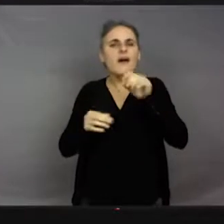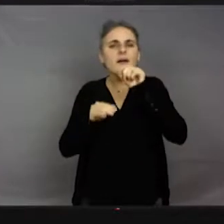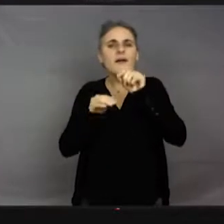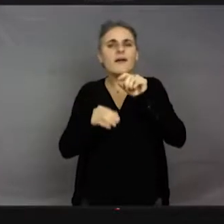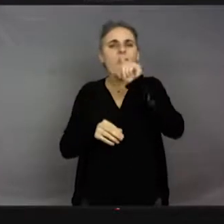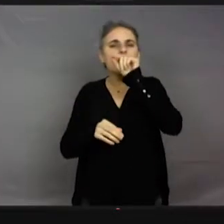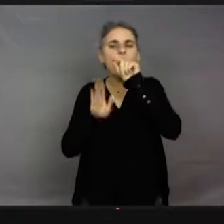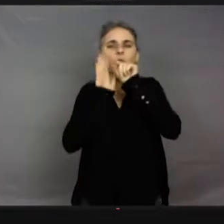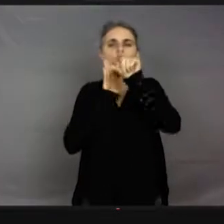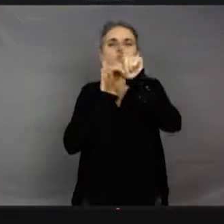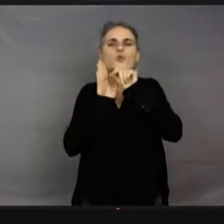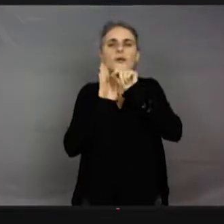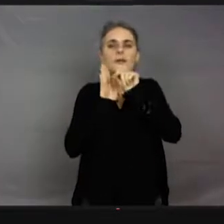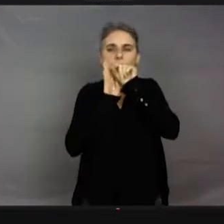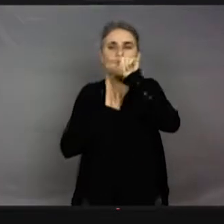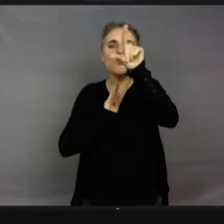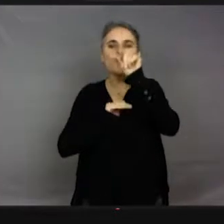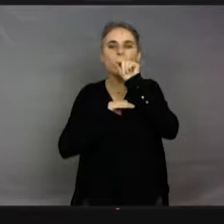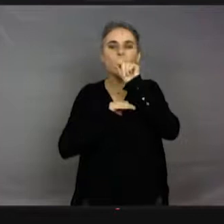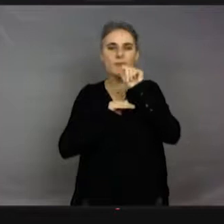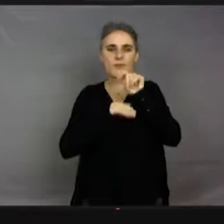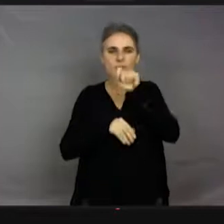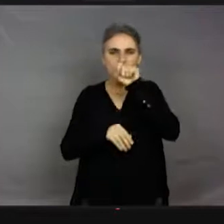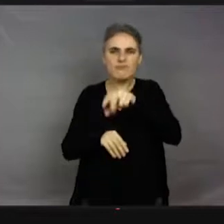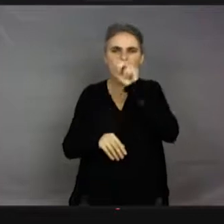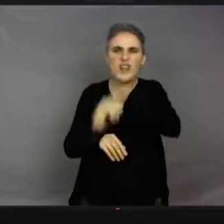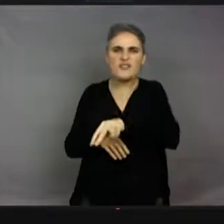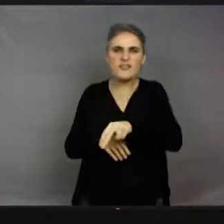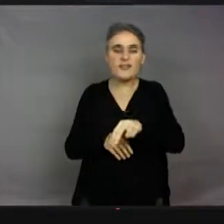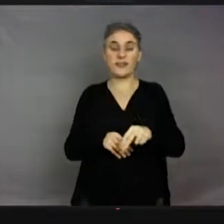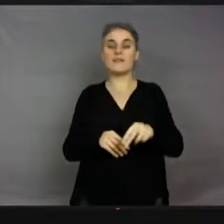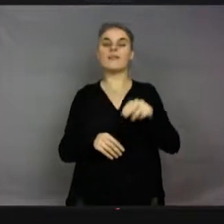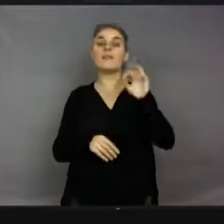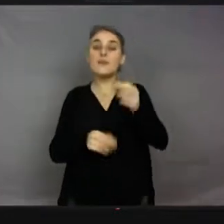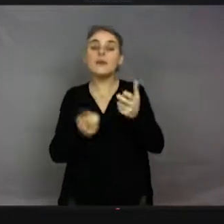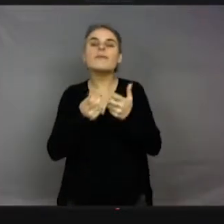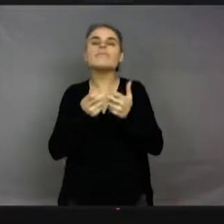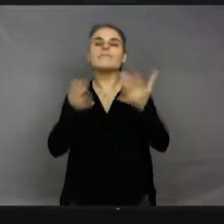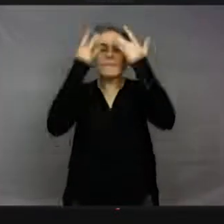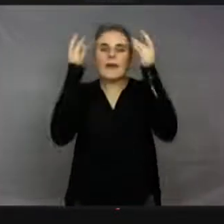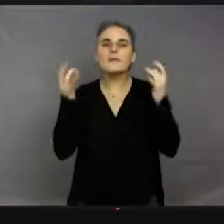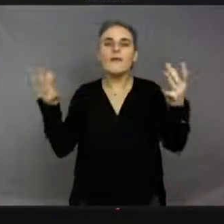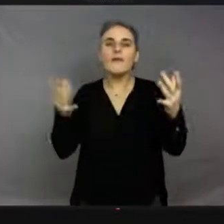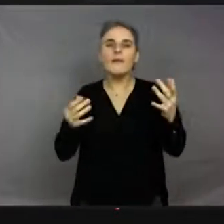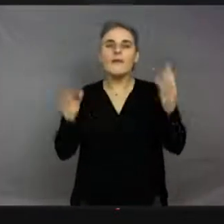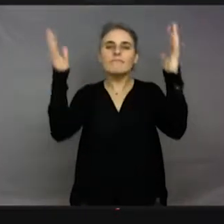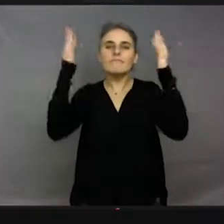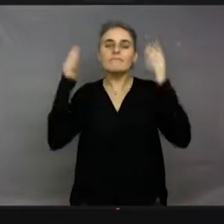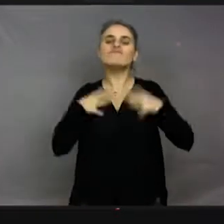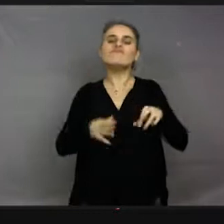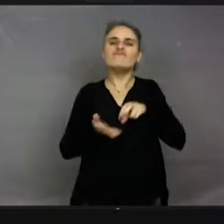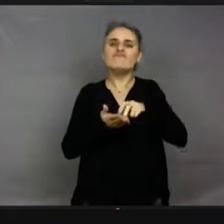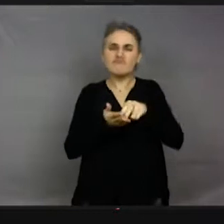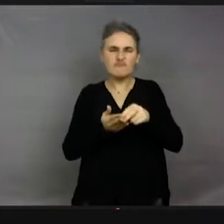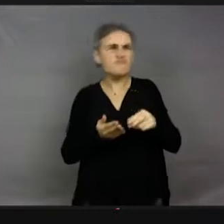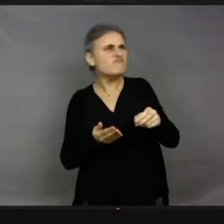Qu'est-ce que c'est que le crachat de coucou ? C'est ça, le crachat de coucou. C'est ce qu'on voit au printemps. Je pense que vous avez tous vu un crachat de coucou. On dirait que quelqu'un a craché